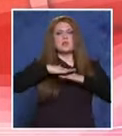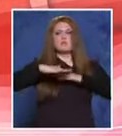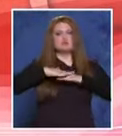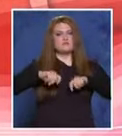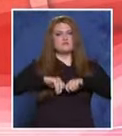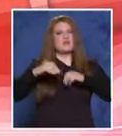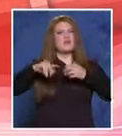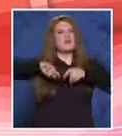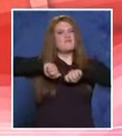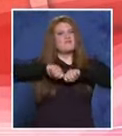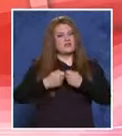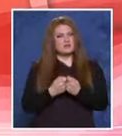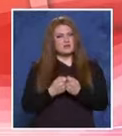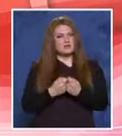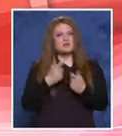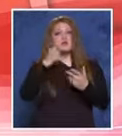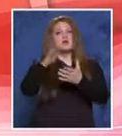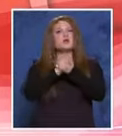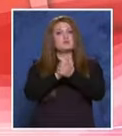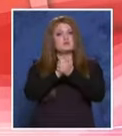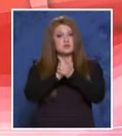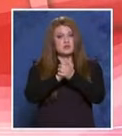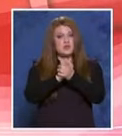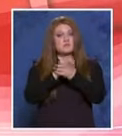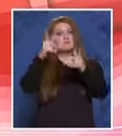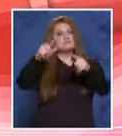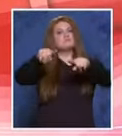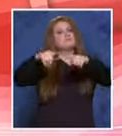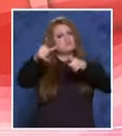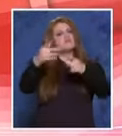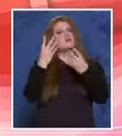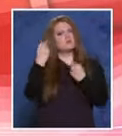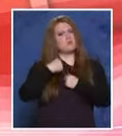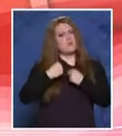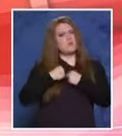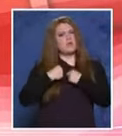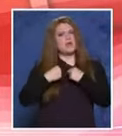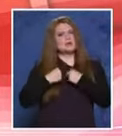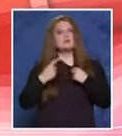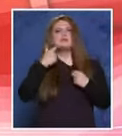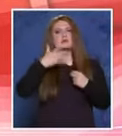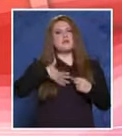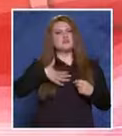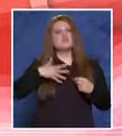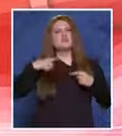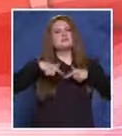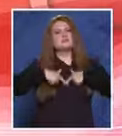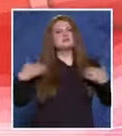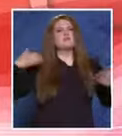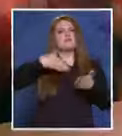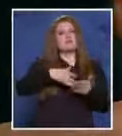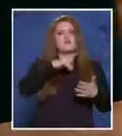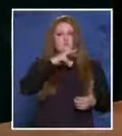вреди. Господин Йорданов, поздравявам ви, че се обърнахте към нашия съд срещу полицията. Закривам съдебното осъдание.